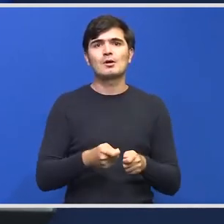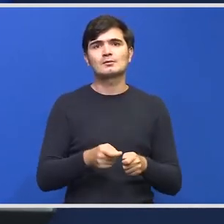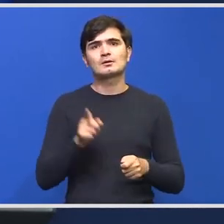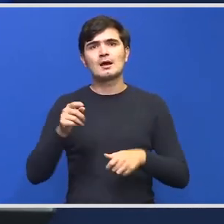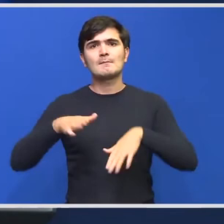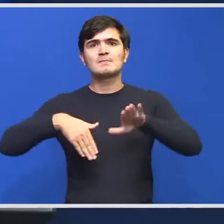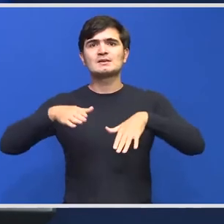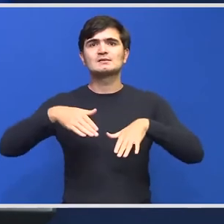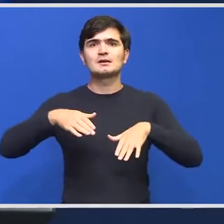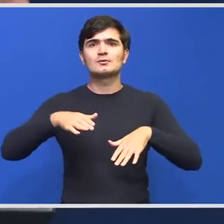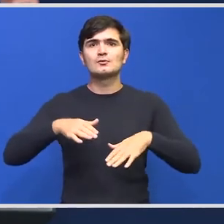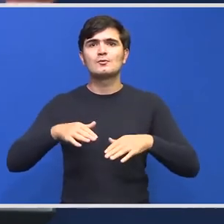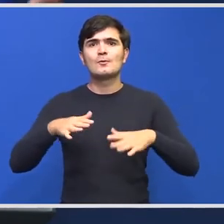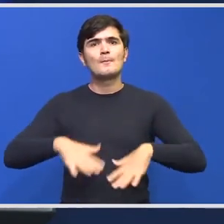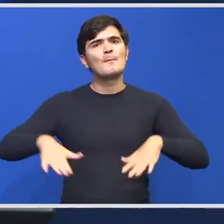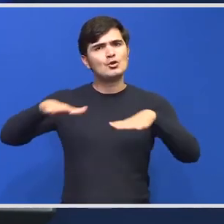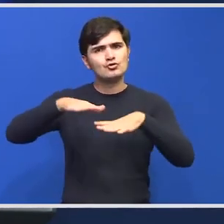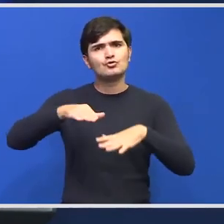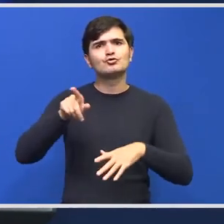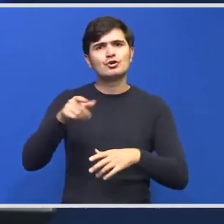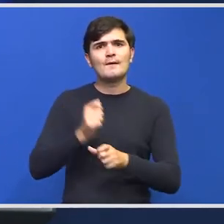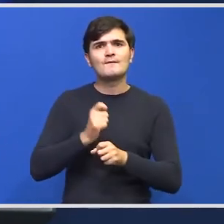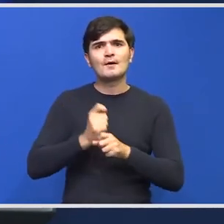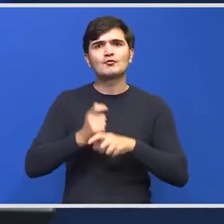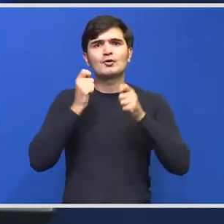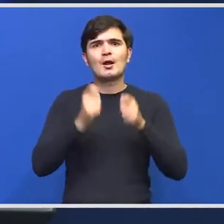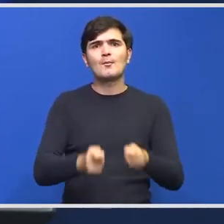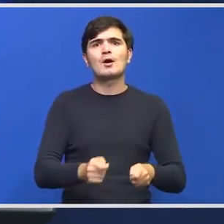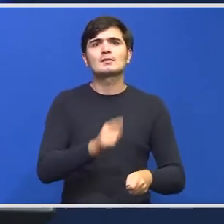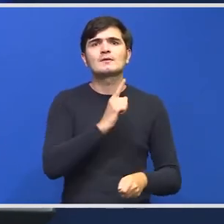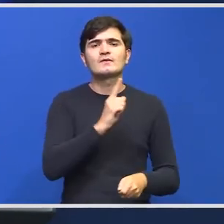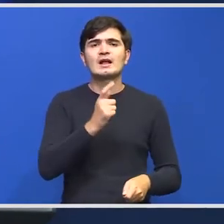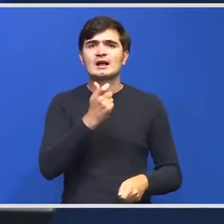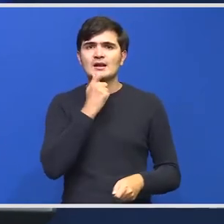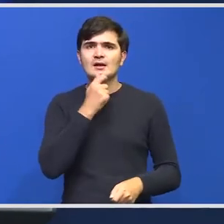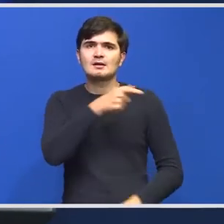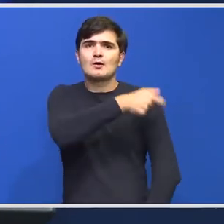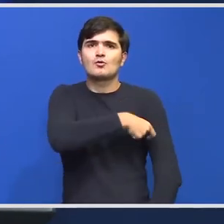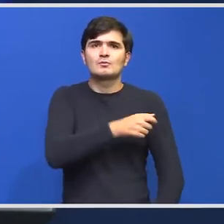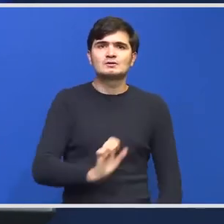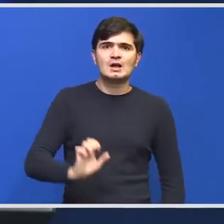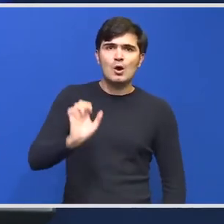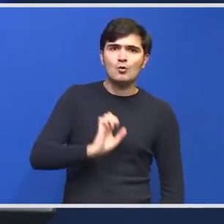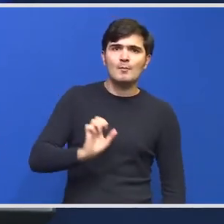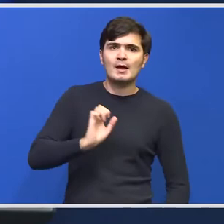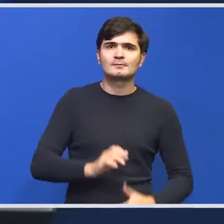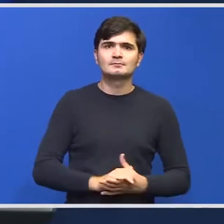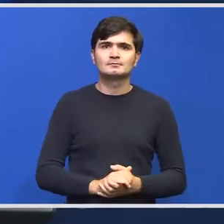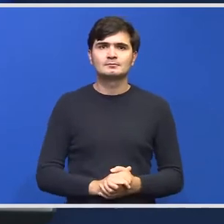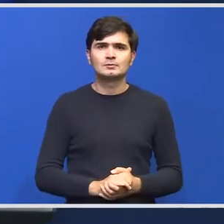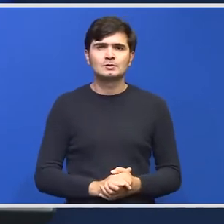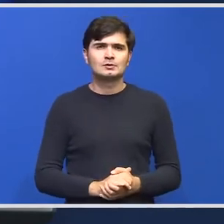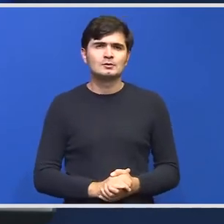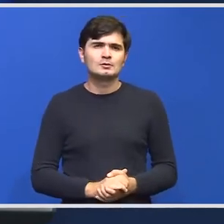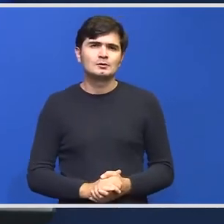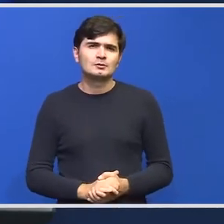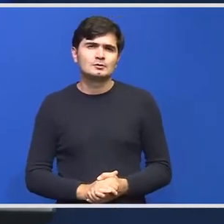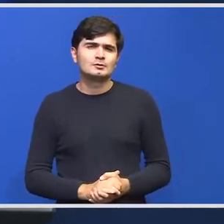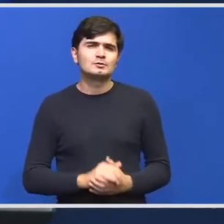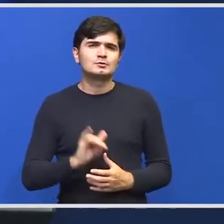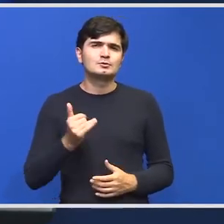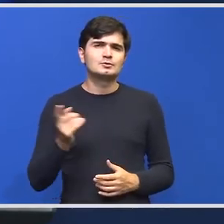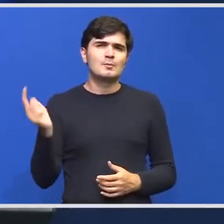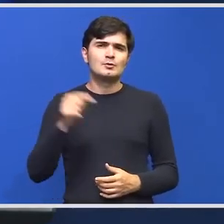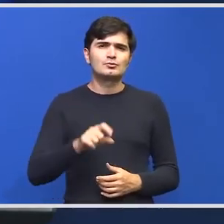Ministerul Mediului care face niște rapoarte anuale către Comisia Europeană în ceea ce crește intervenția aceasta Bun și revin la prima parte a întrebării